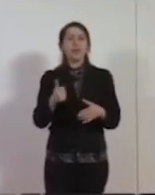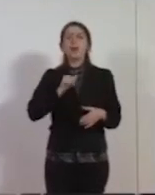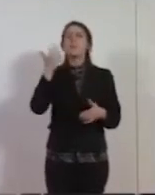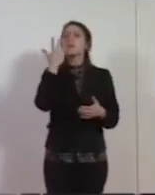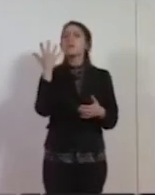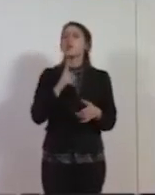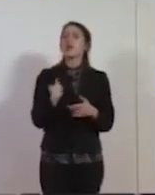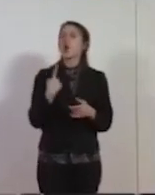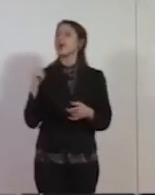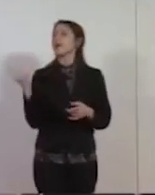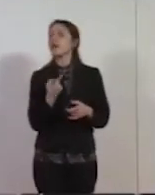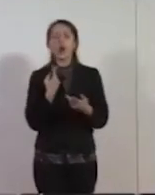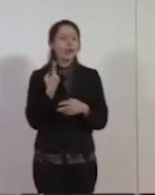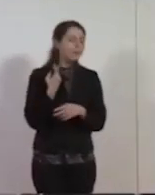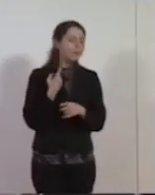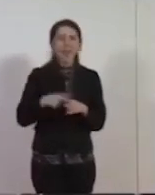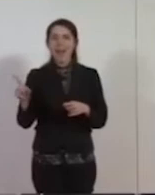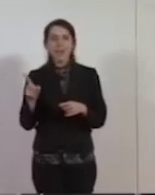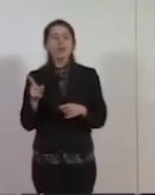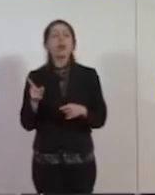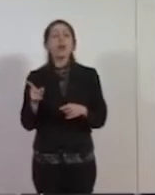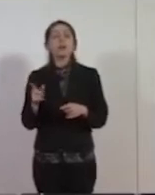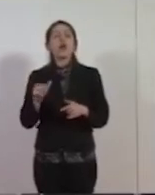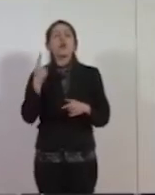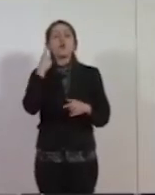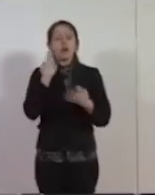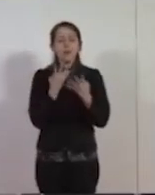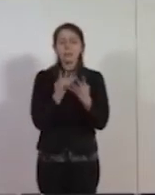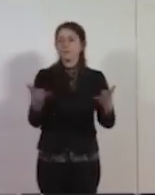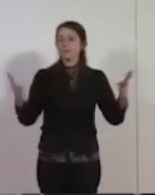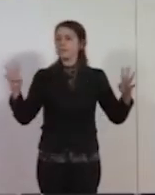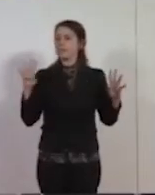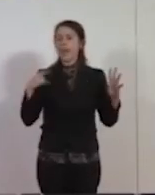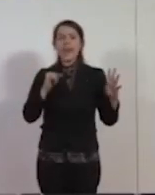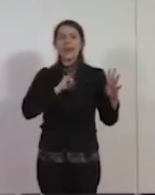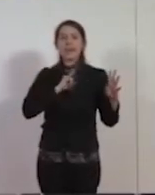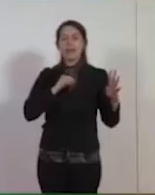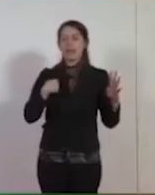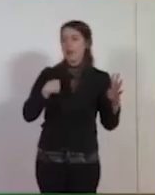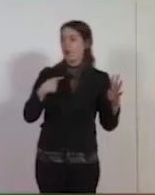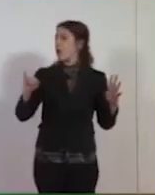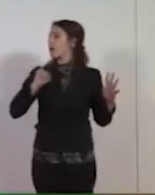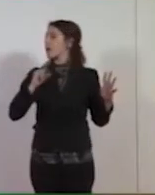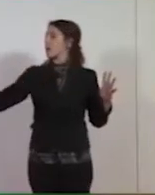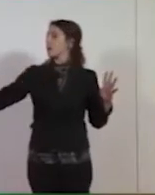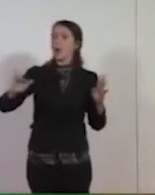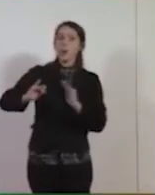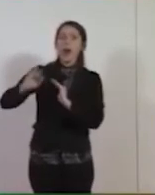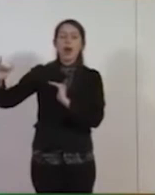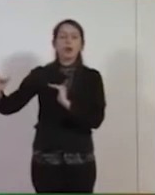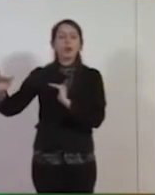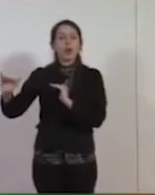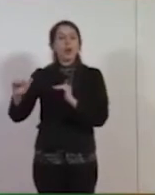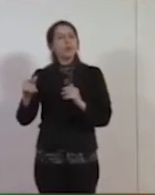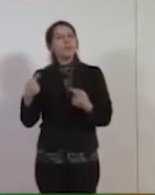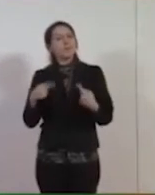pensare di metterci in recinti identitari, di non superare le provenienze. Non è questo il